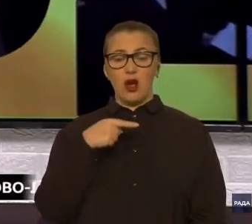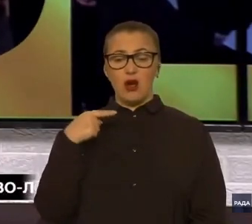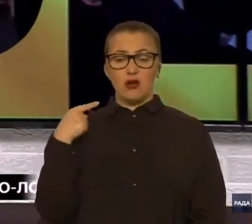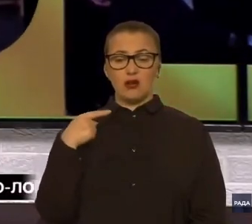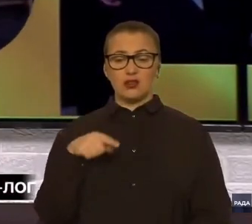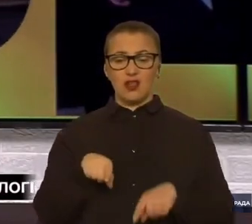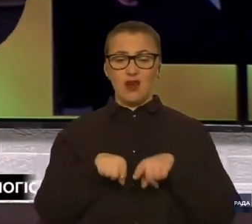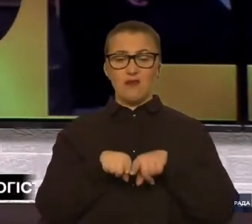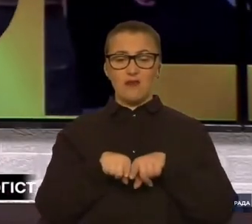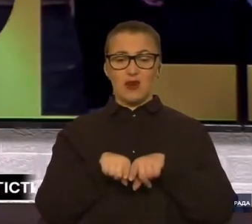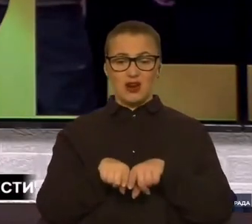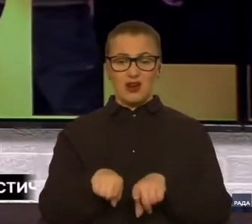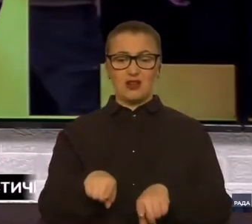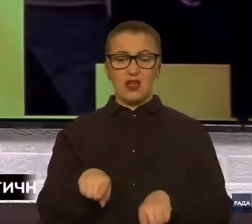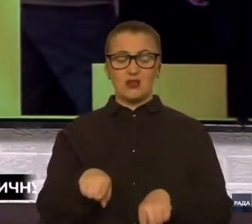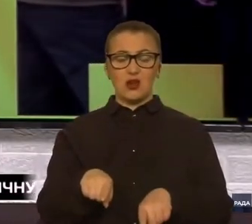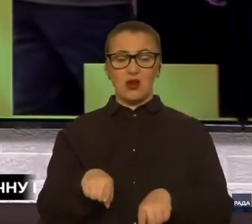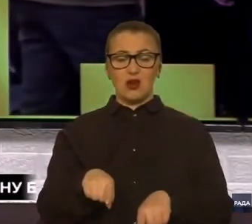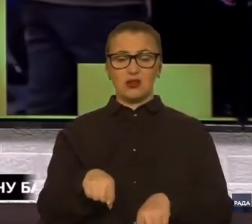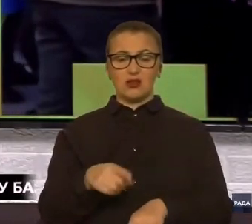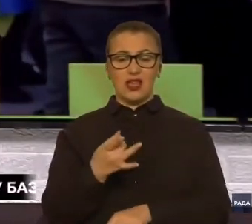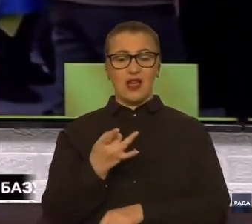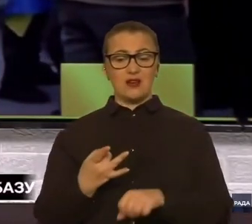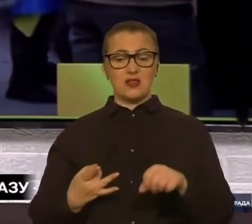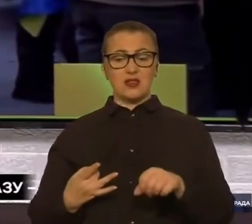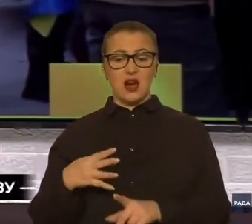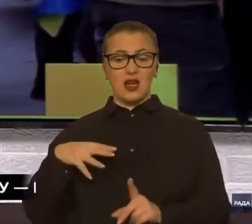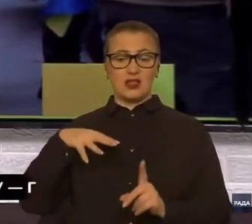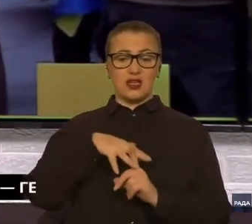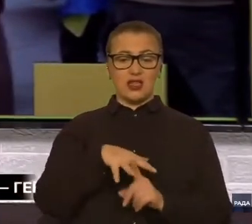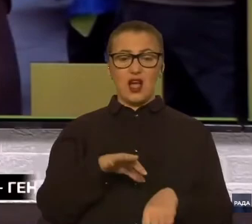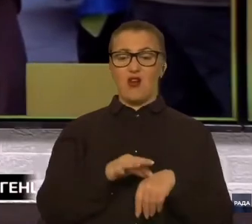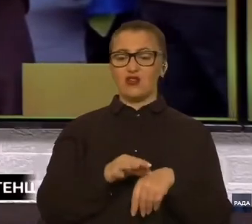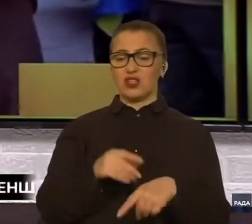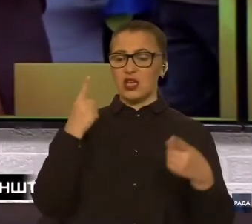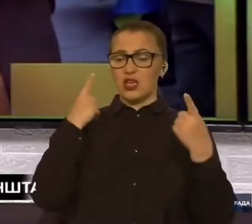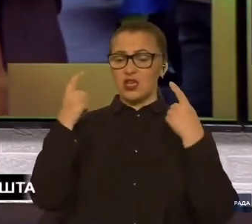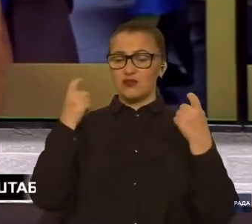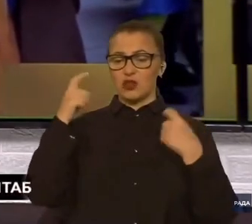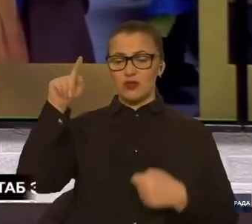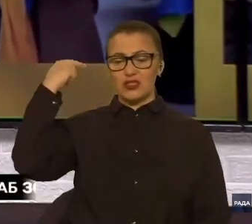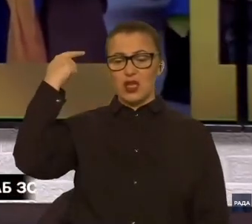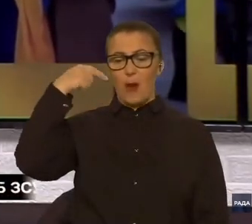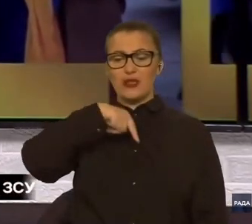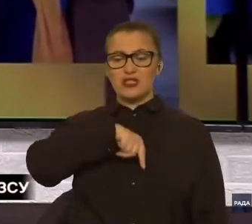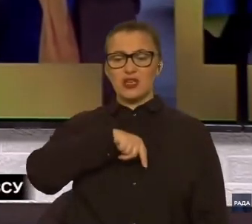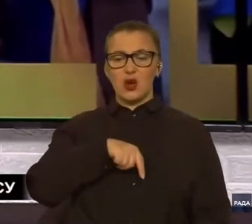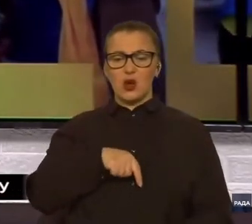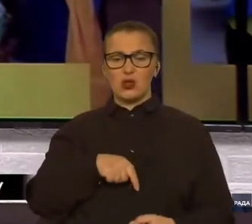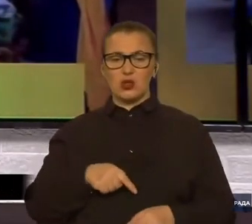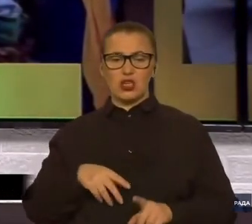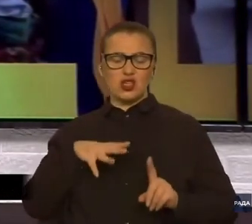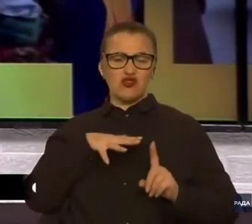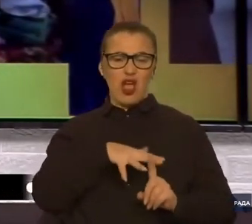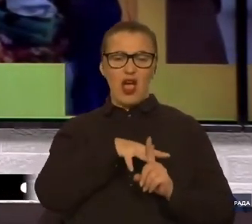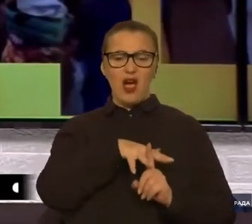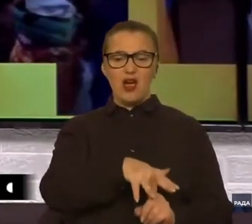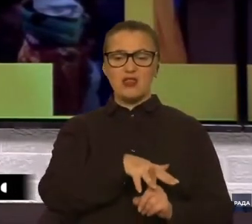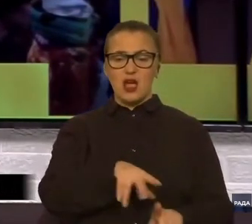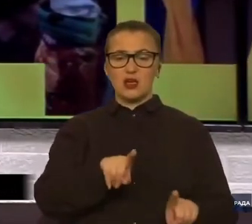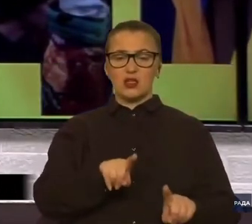паралельно із російським з ракетними атаками веде інформаційно-психологічні атаки, щоб